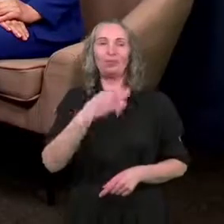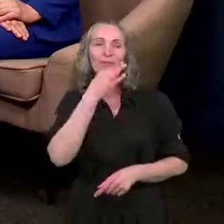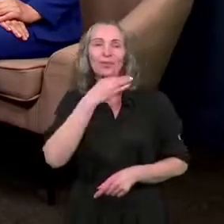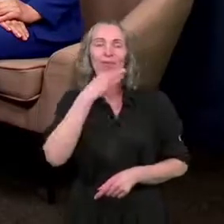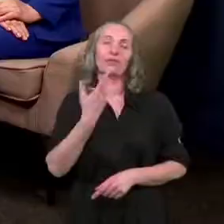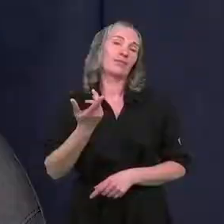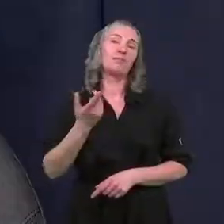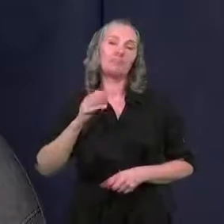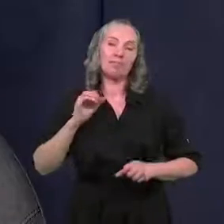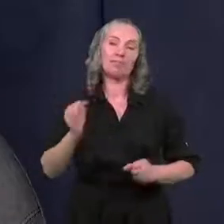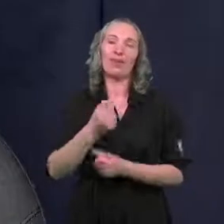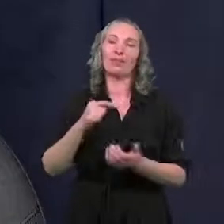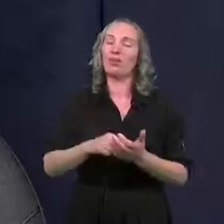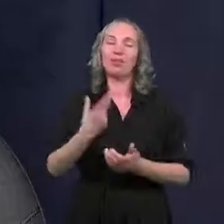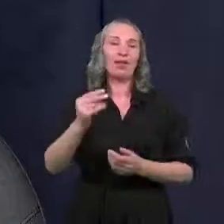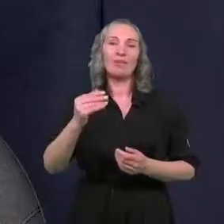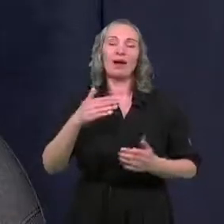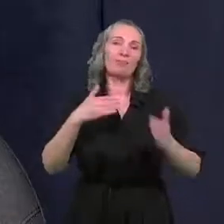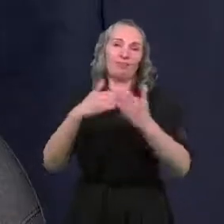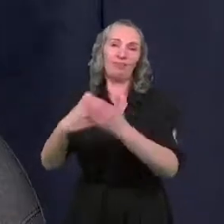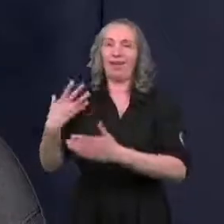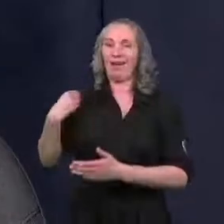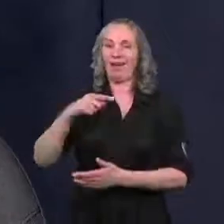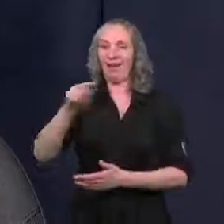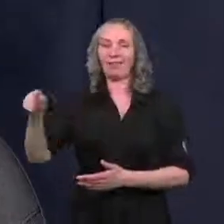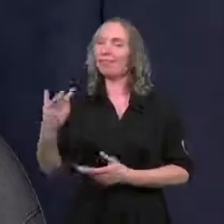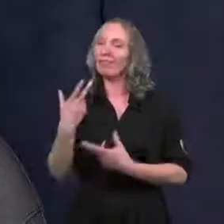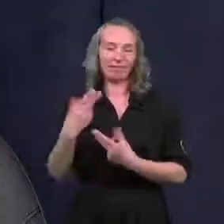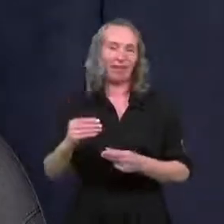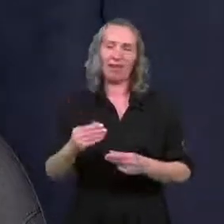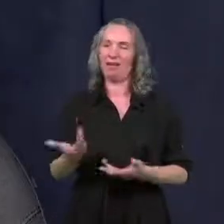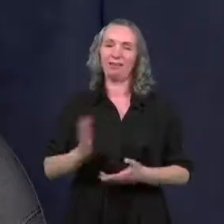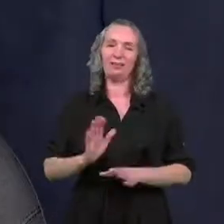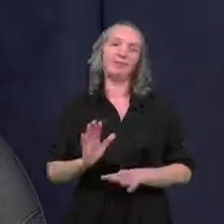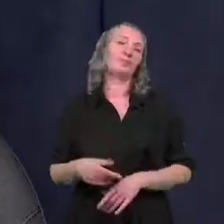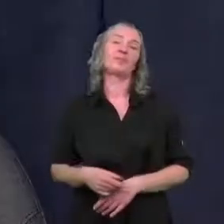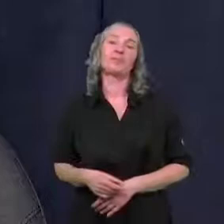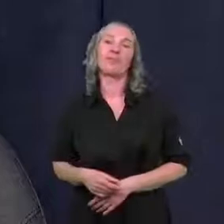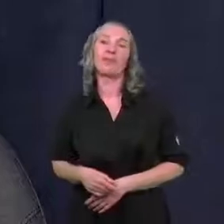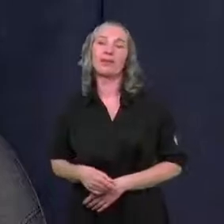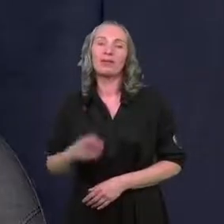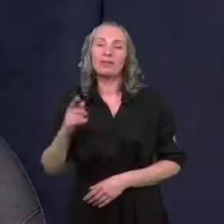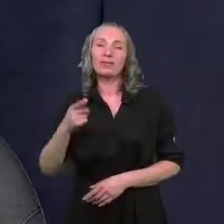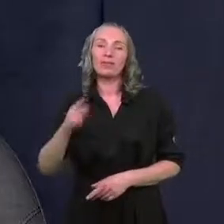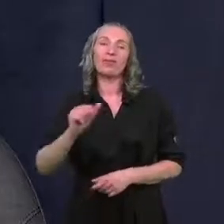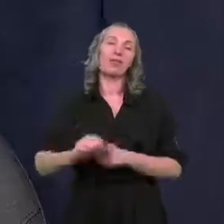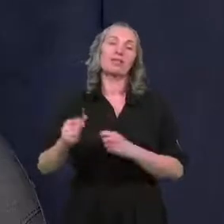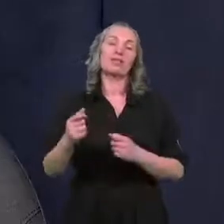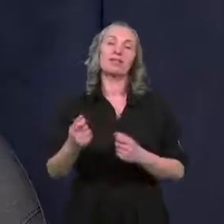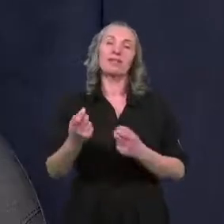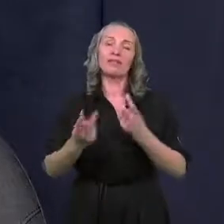Więc jak najbardziej. Tutaj nie ma żadnych oczywiście ograniczeń wiekowych, tak jak pani prezydent powiedziała. Przede wszystkim będziemy